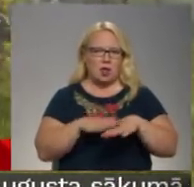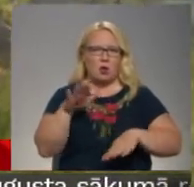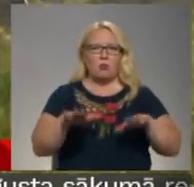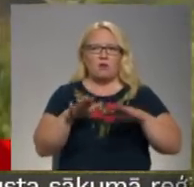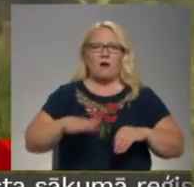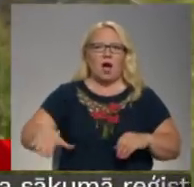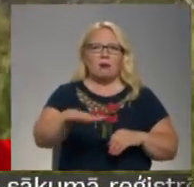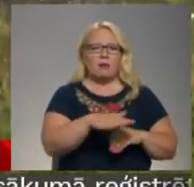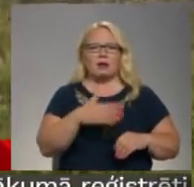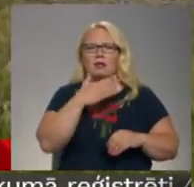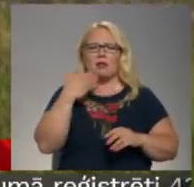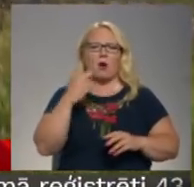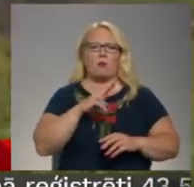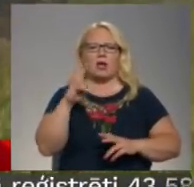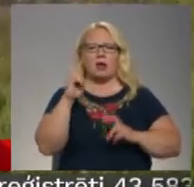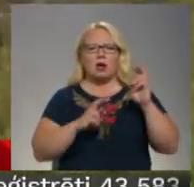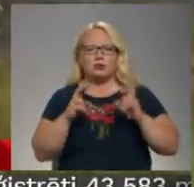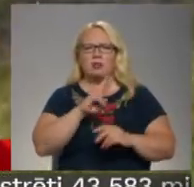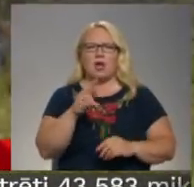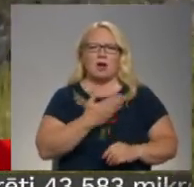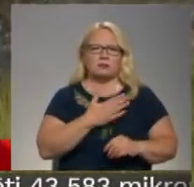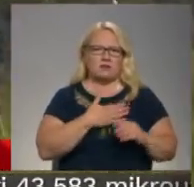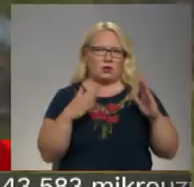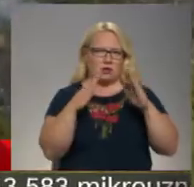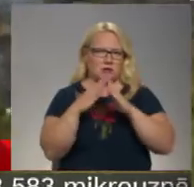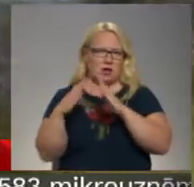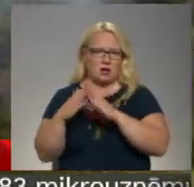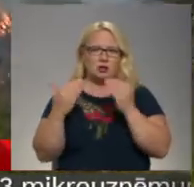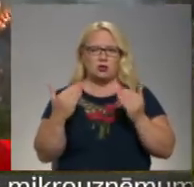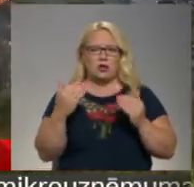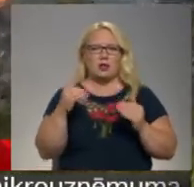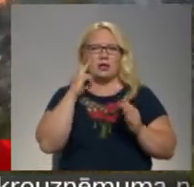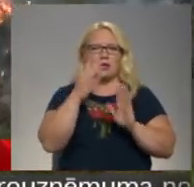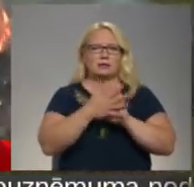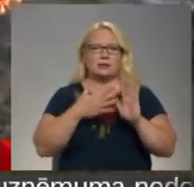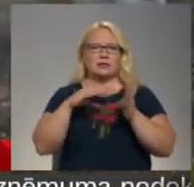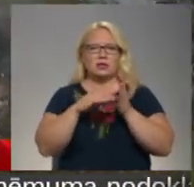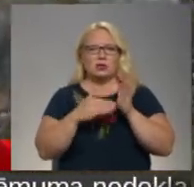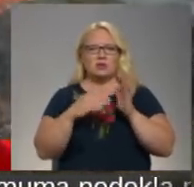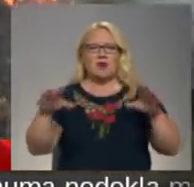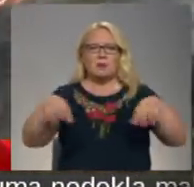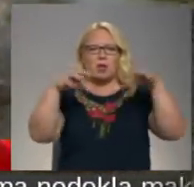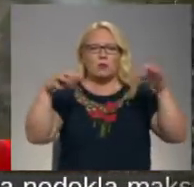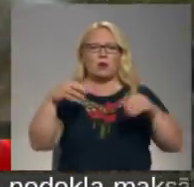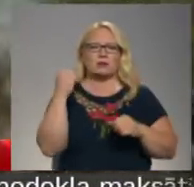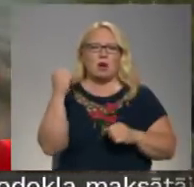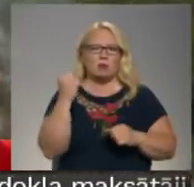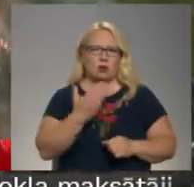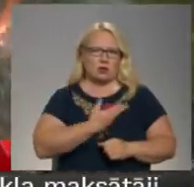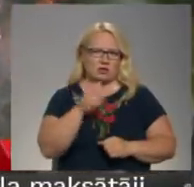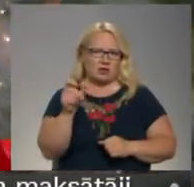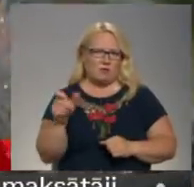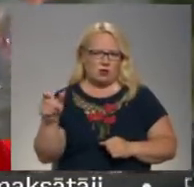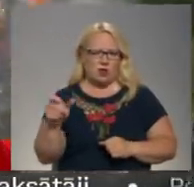apkārtnē nav neindustriālas teritorijas, neapdzīvot sēkas. Šobrīd arī tiek apzināta situācija, vai piedūmojums varētu aptraudēt iedzīvotājus.